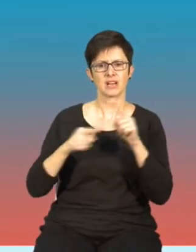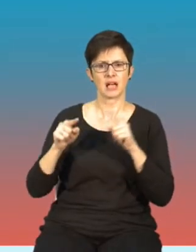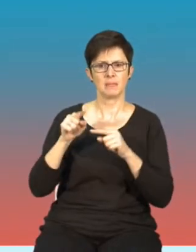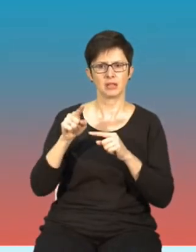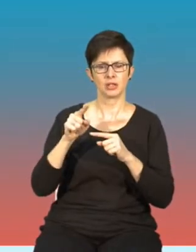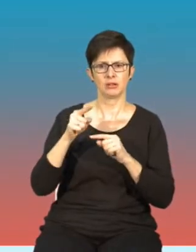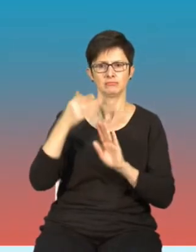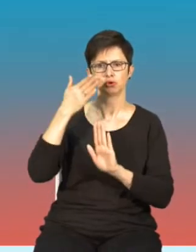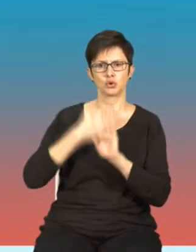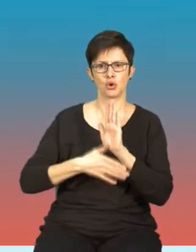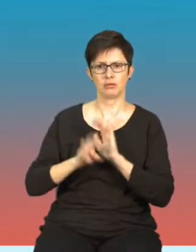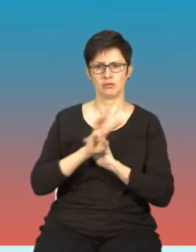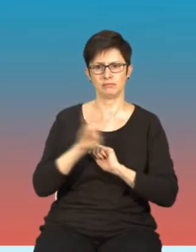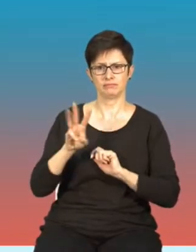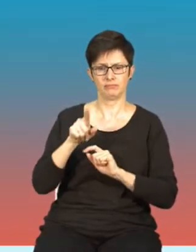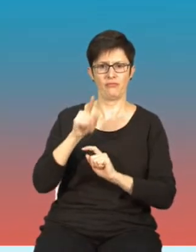strony Facebooka,